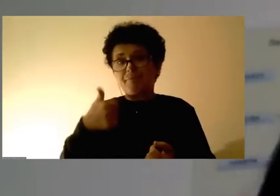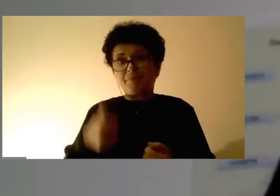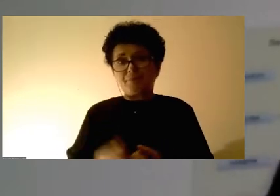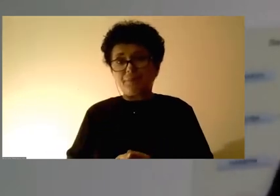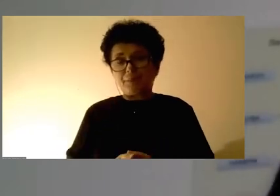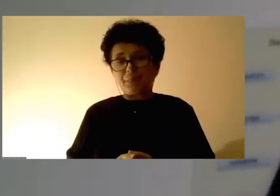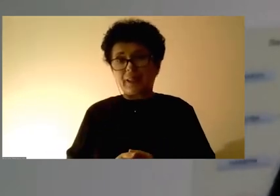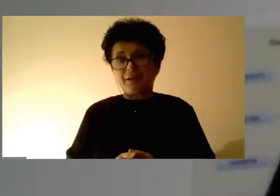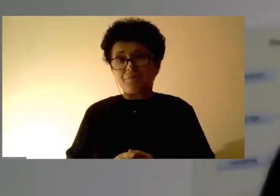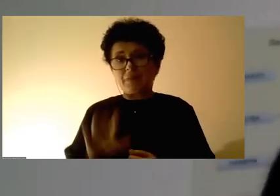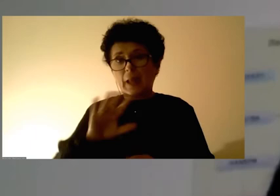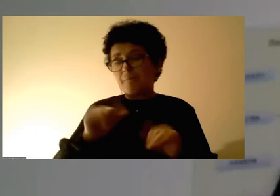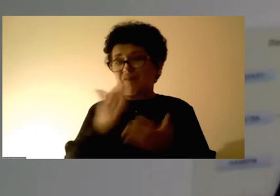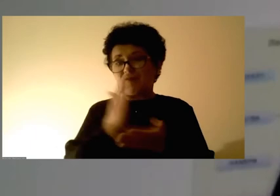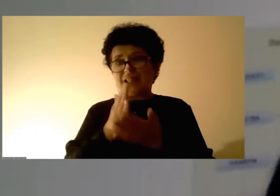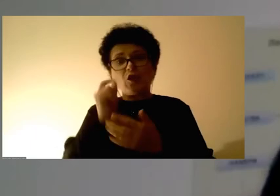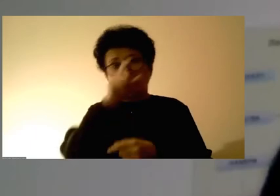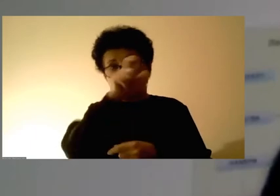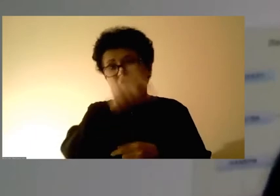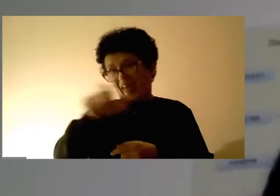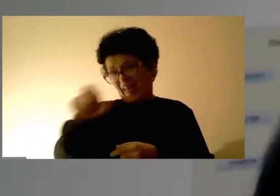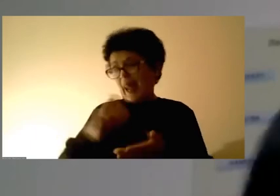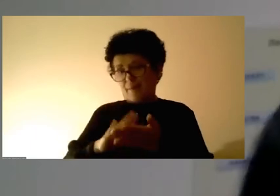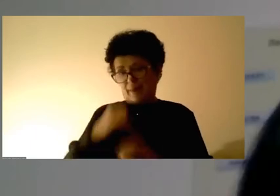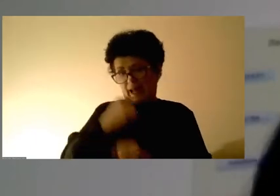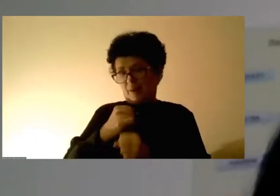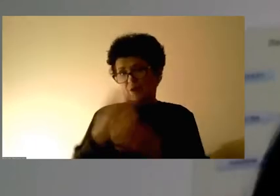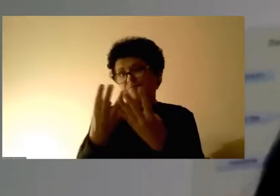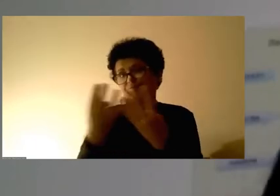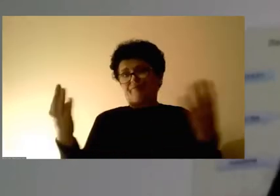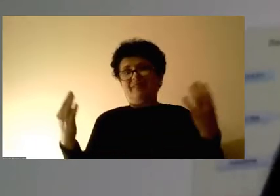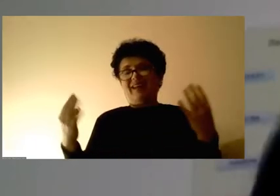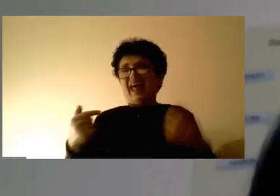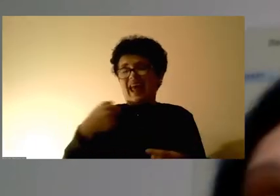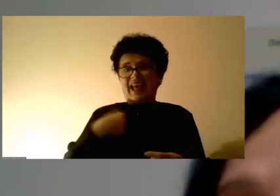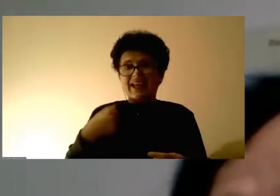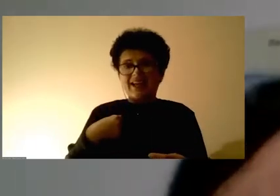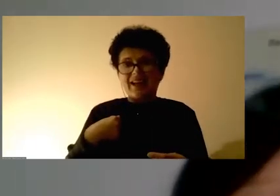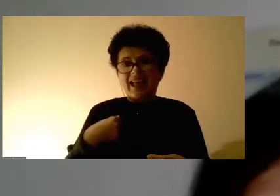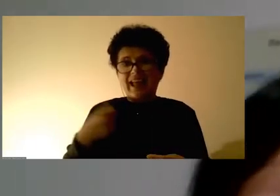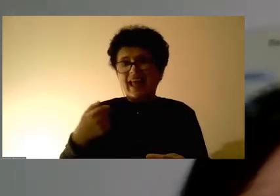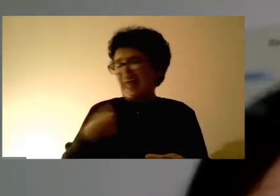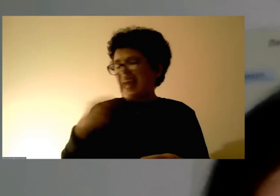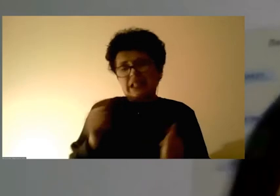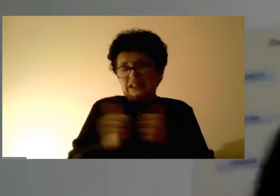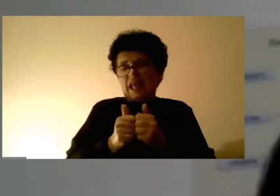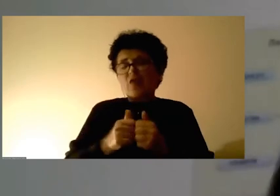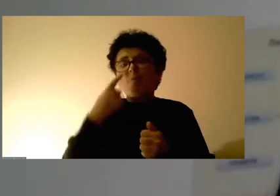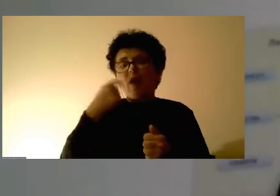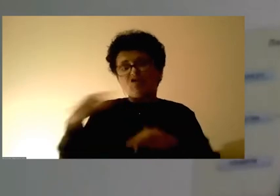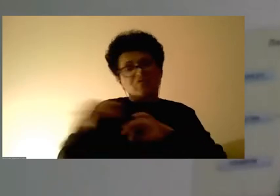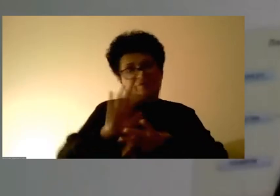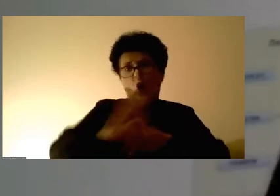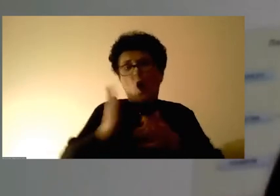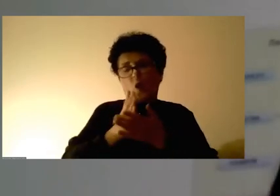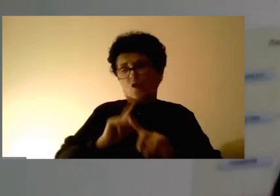Првично, знаат често пати да кажат, па јас веќе не сме самоат сопруг, или самоат сопруг, доколку не ли е исторителот е